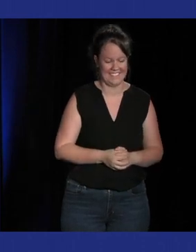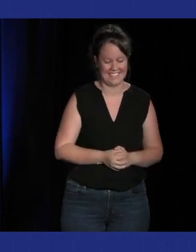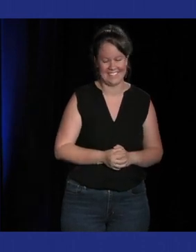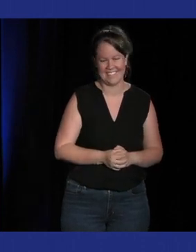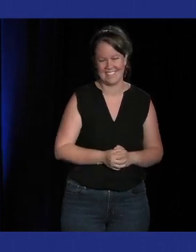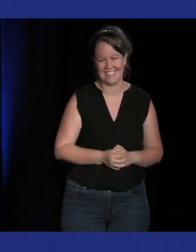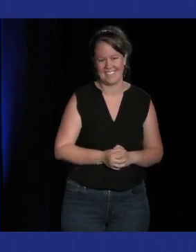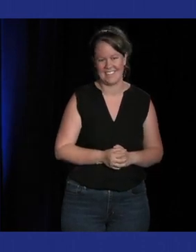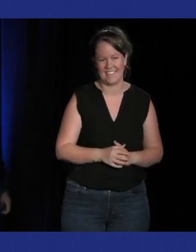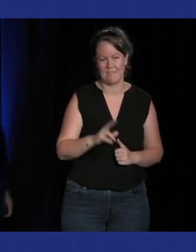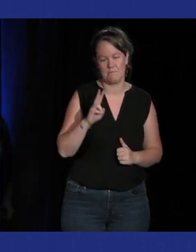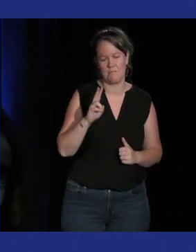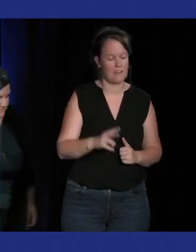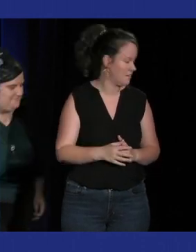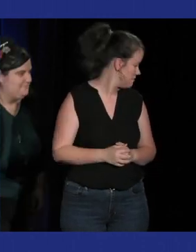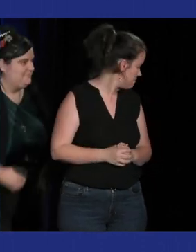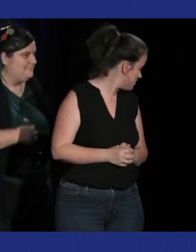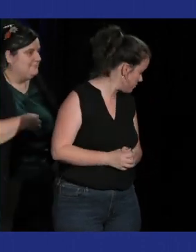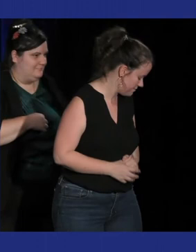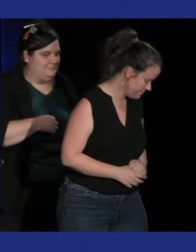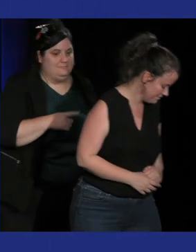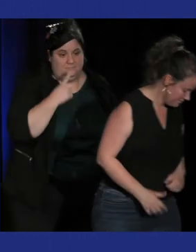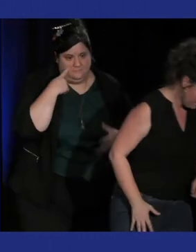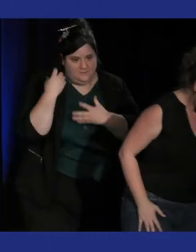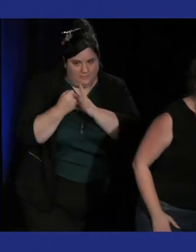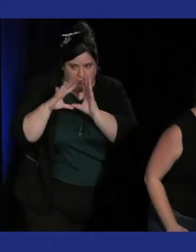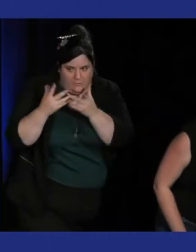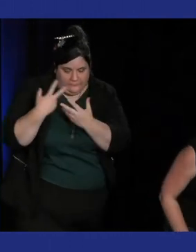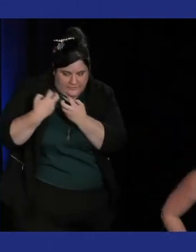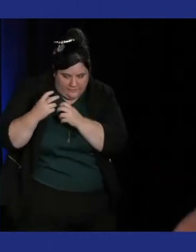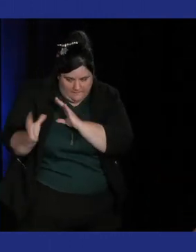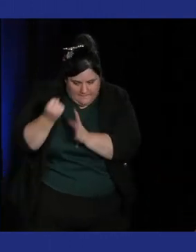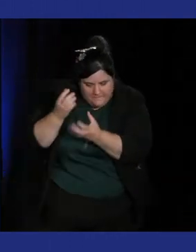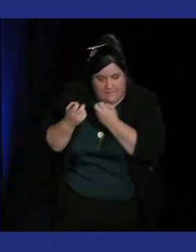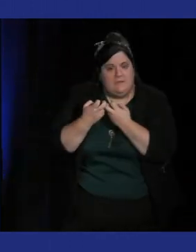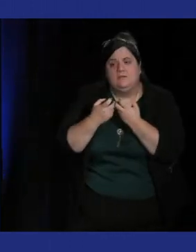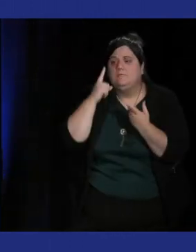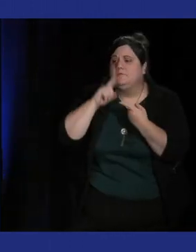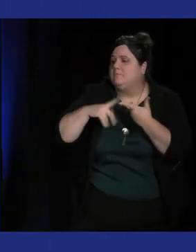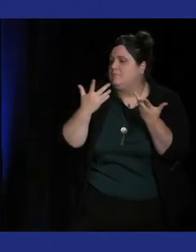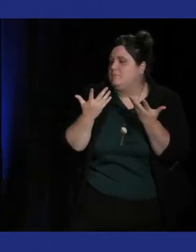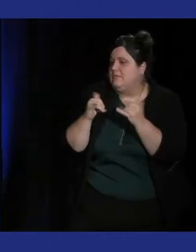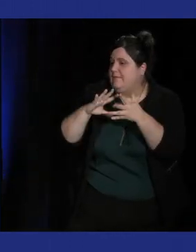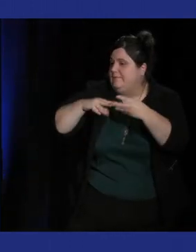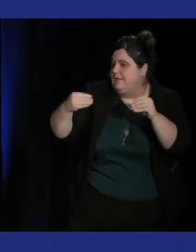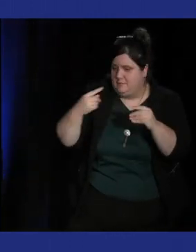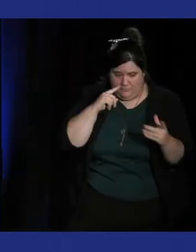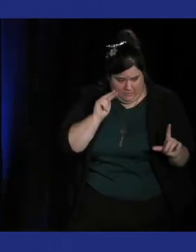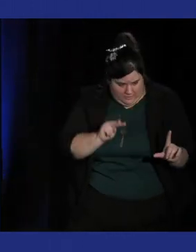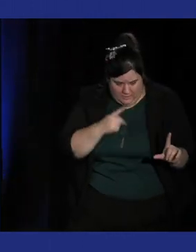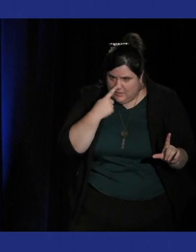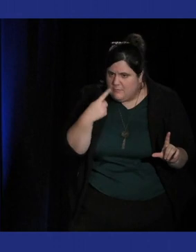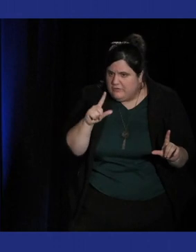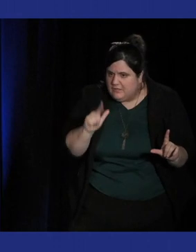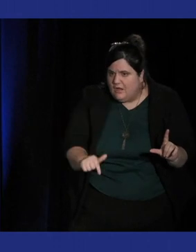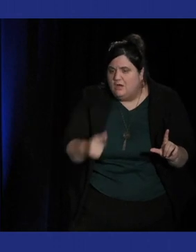ces jeux là représentent aussi des exemples et des leçons à tirer en termes de game design en disant regardez là j'ai intégré de la musique à des endroits qui n'étaient